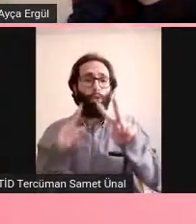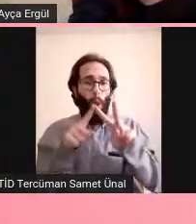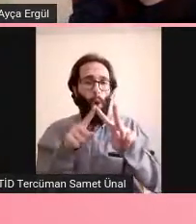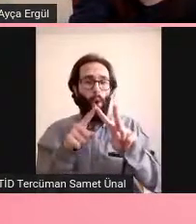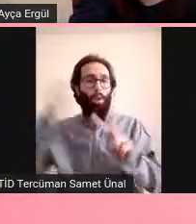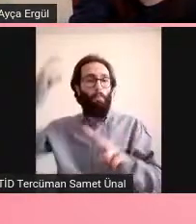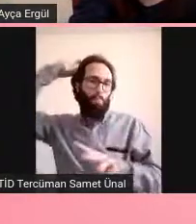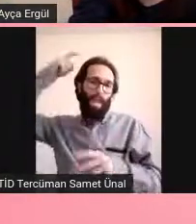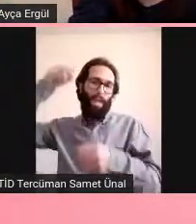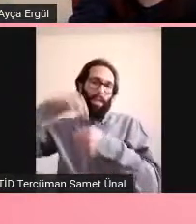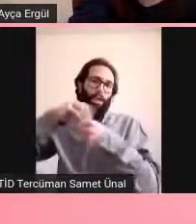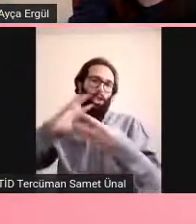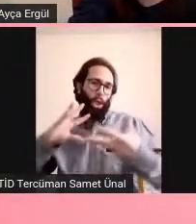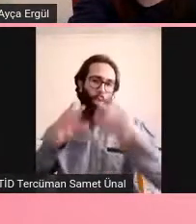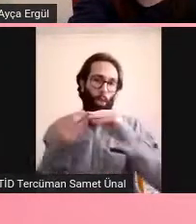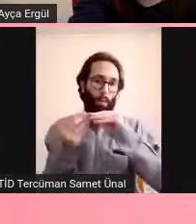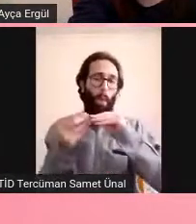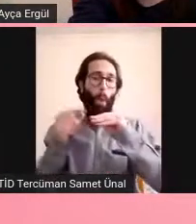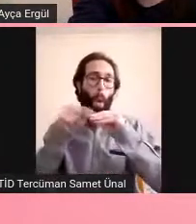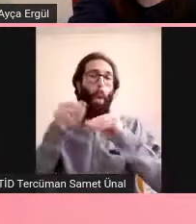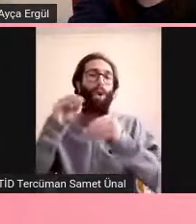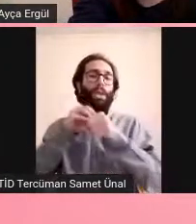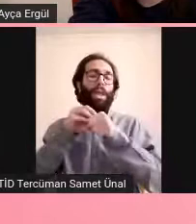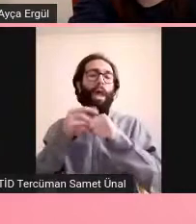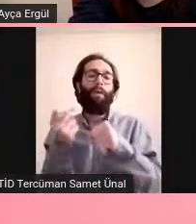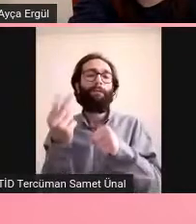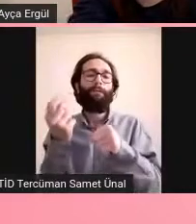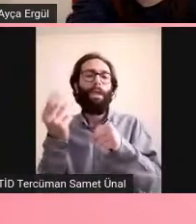muzdarip kalırlar diyorlar.